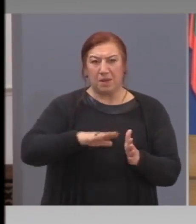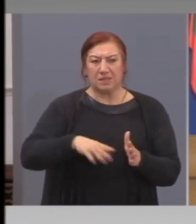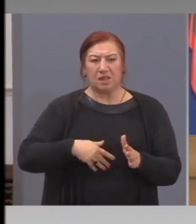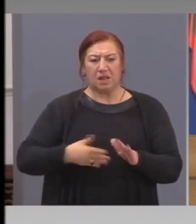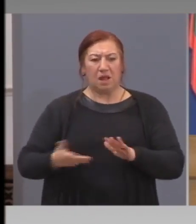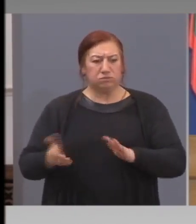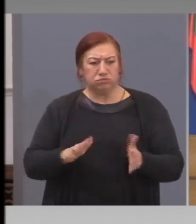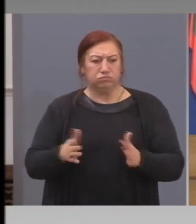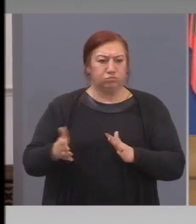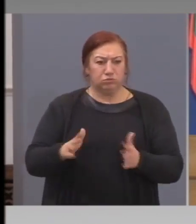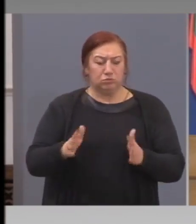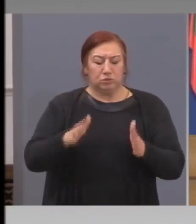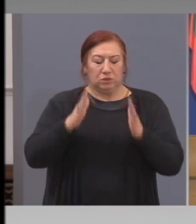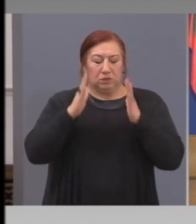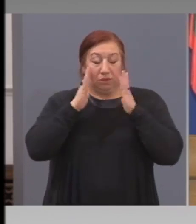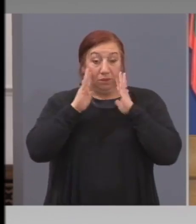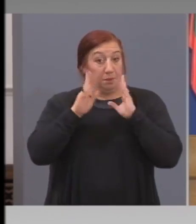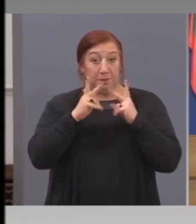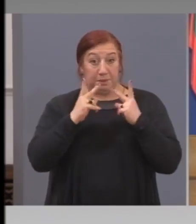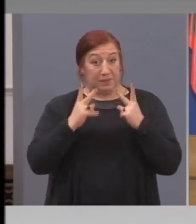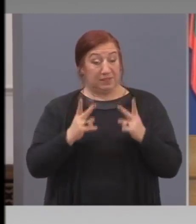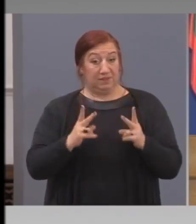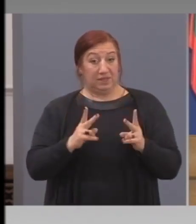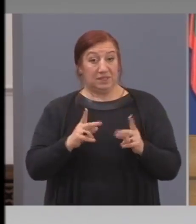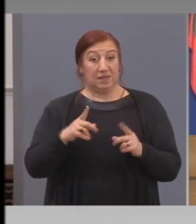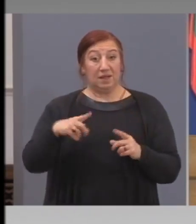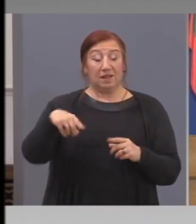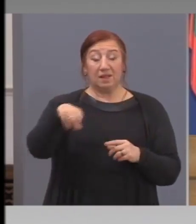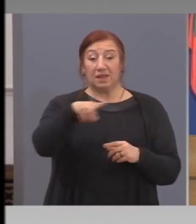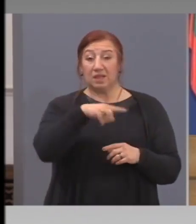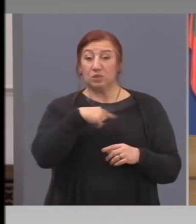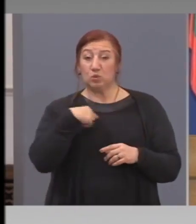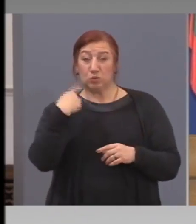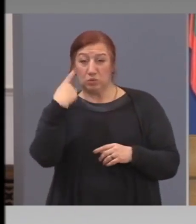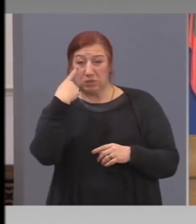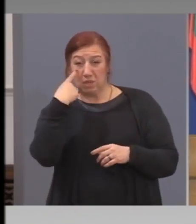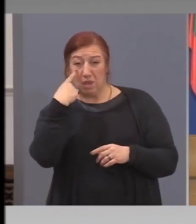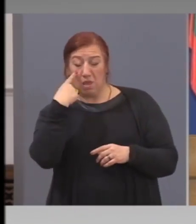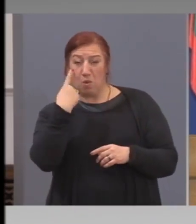А представете си тези, които се опитват да ни критикуват.